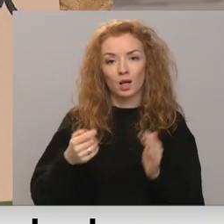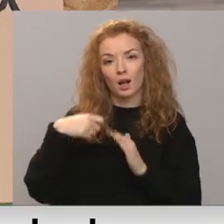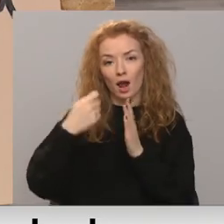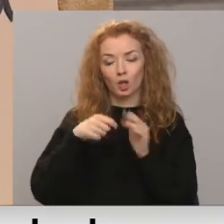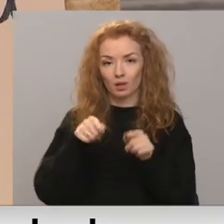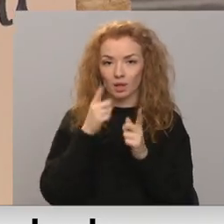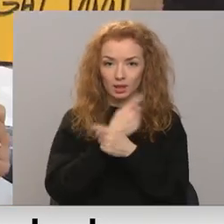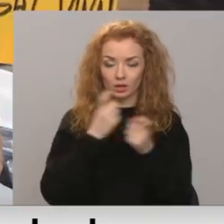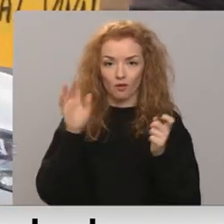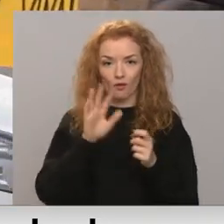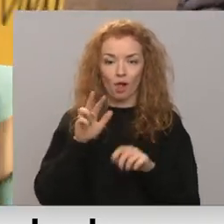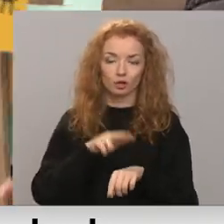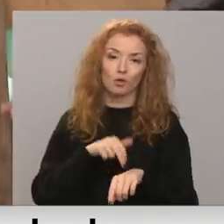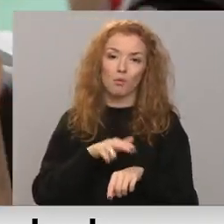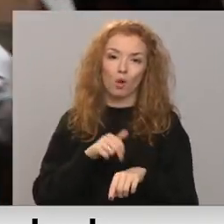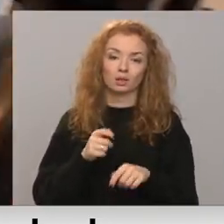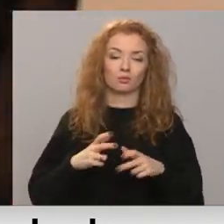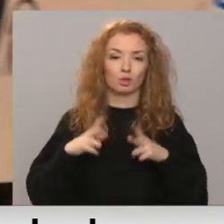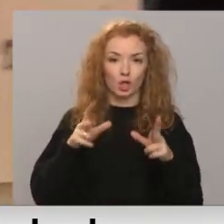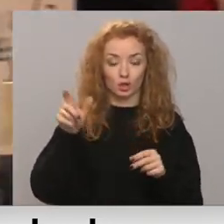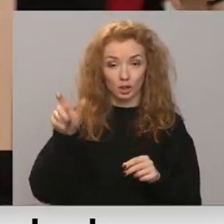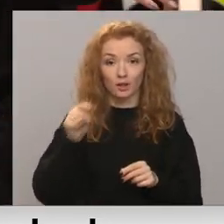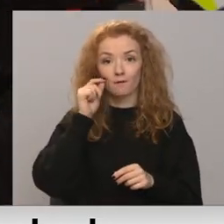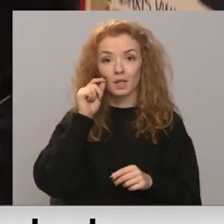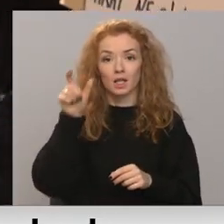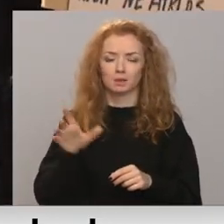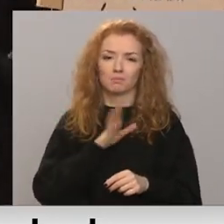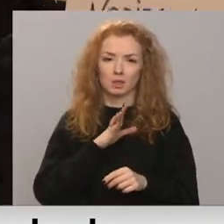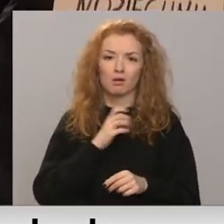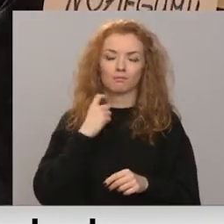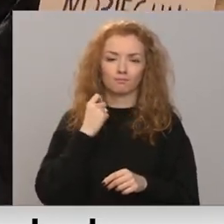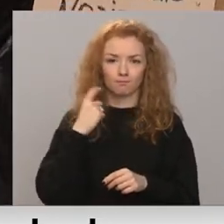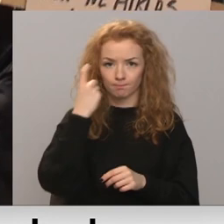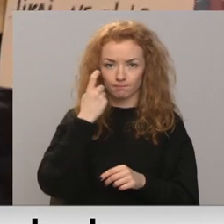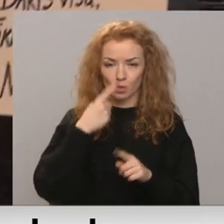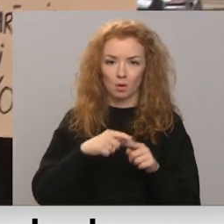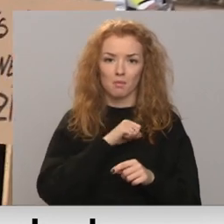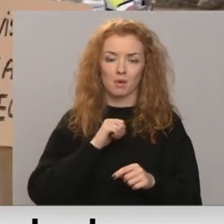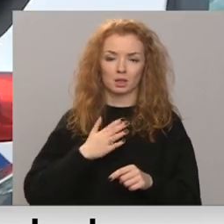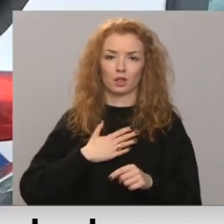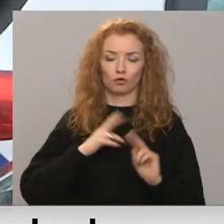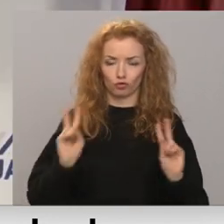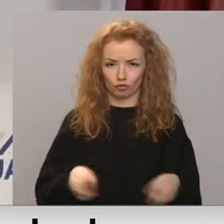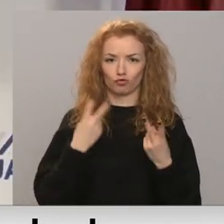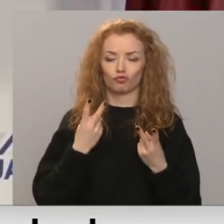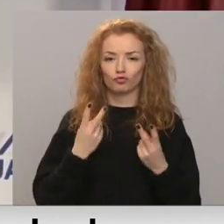panrāma valsts policijas priekšnieks Armanis Rūks norādīja, vīrietis bijis alkoholreibumā un pats sevi aizdedzinājis.